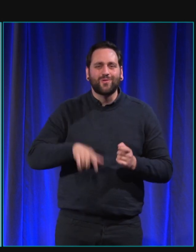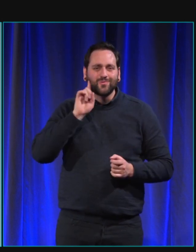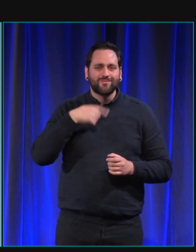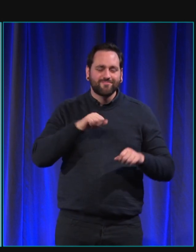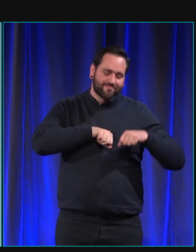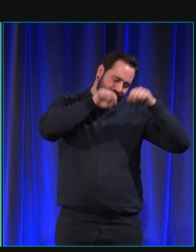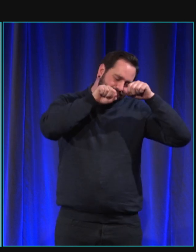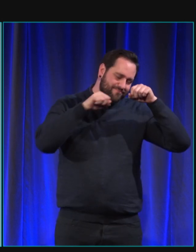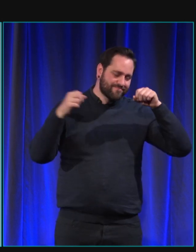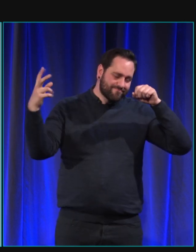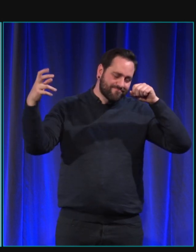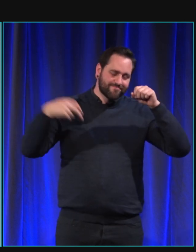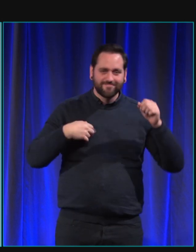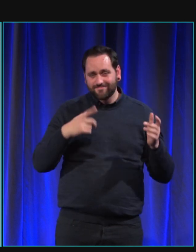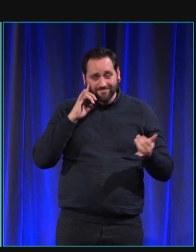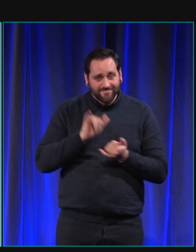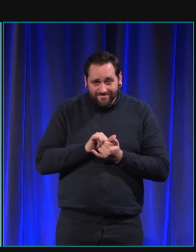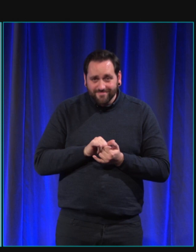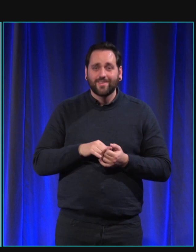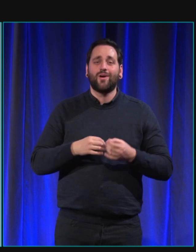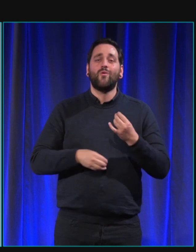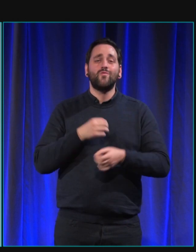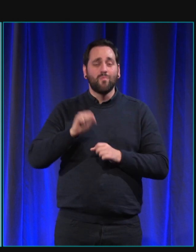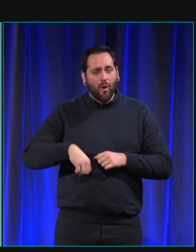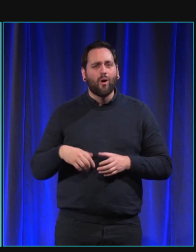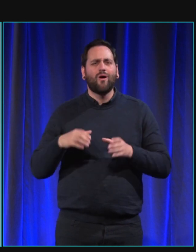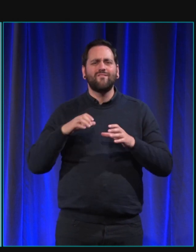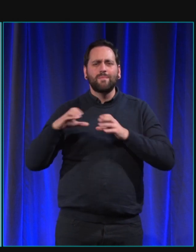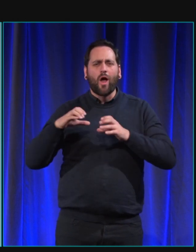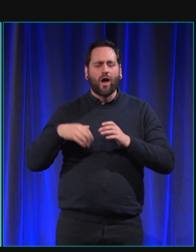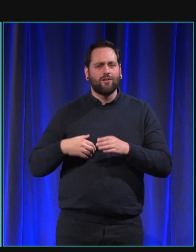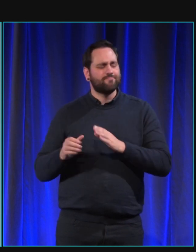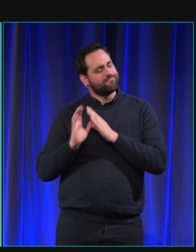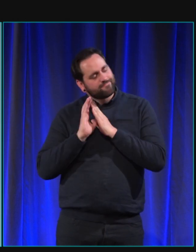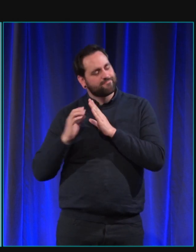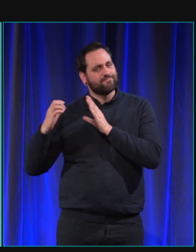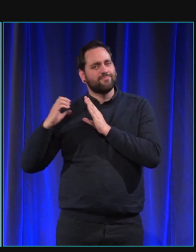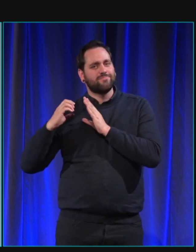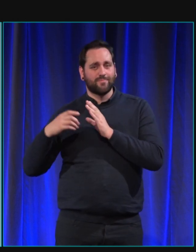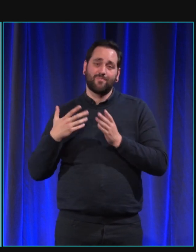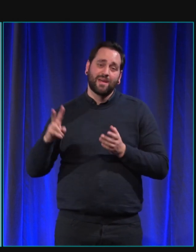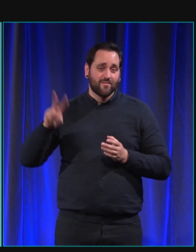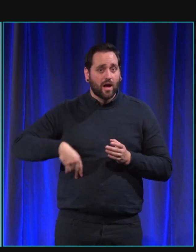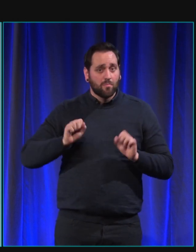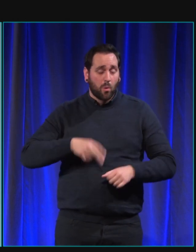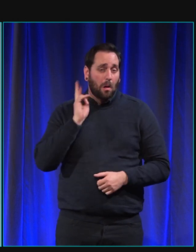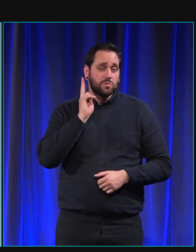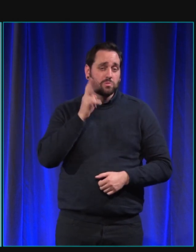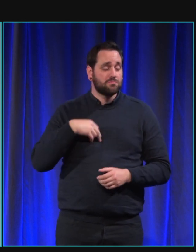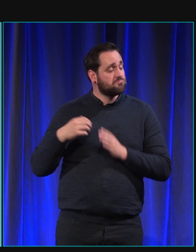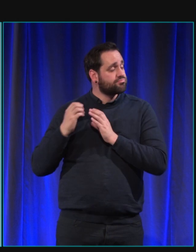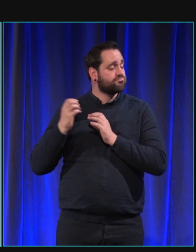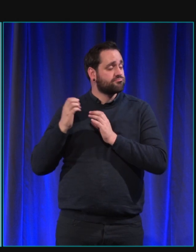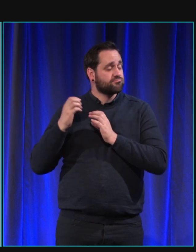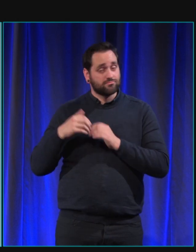fonctionne plus. Il existe les réveils vibreurs. C'est pareil. Le corps, il s'habitue aux vibrations. En plus que tous